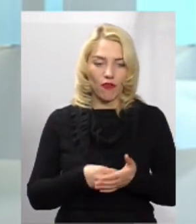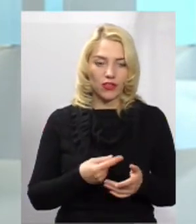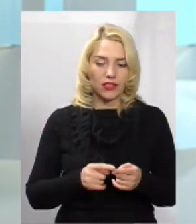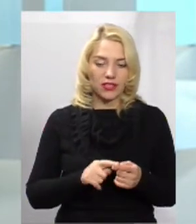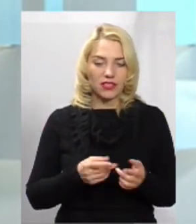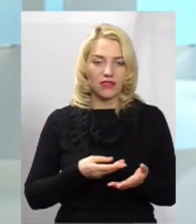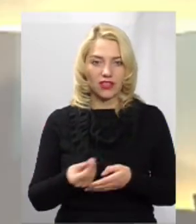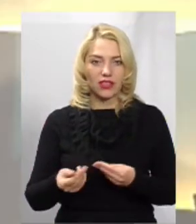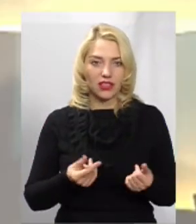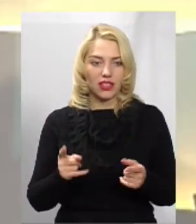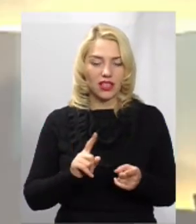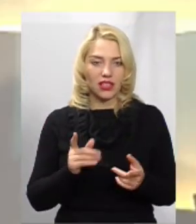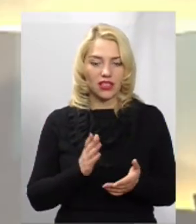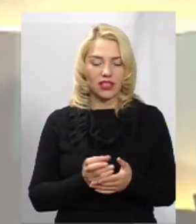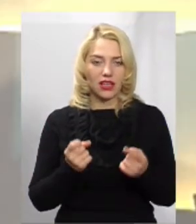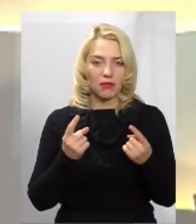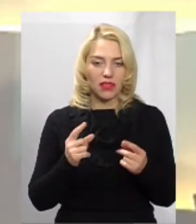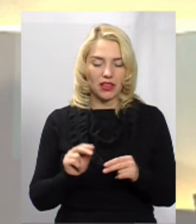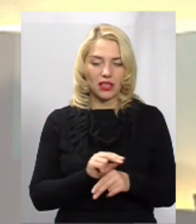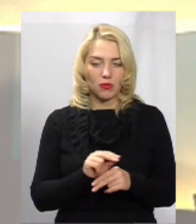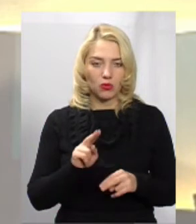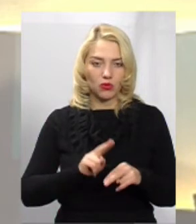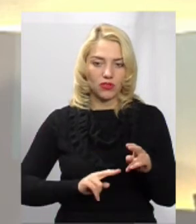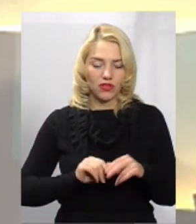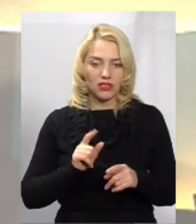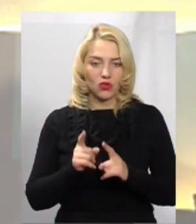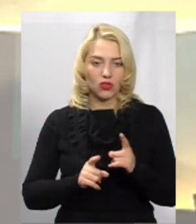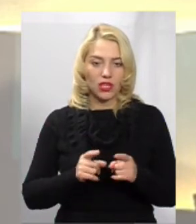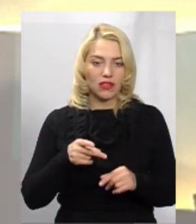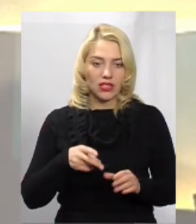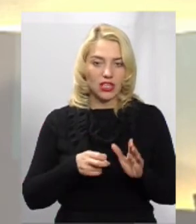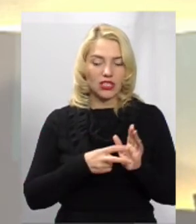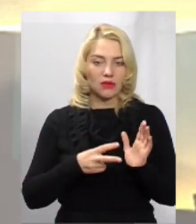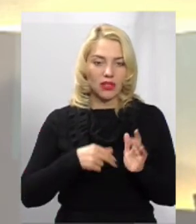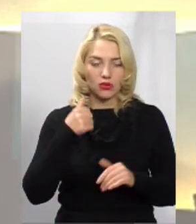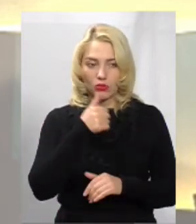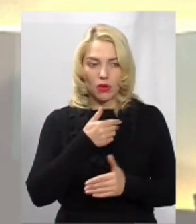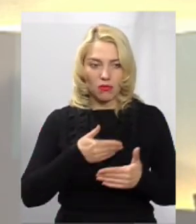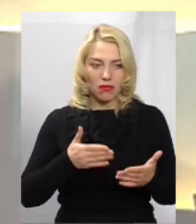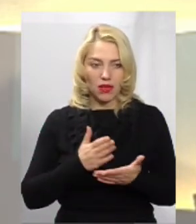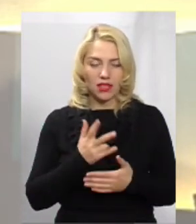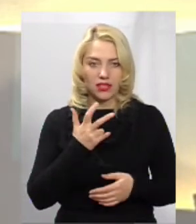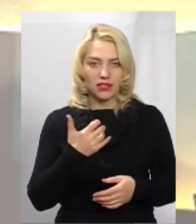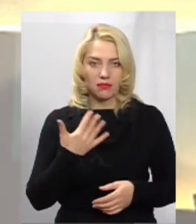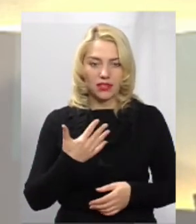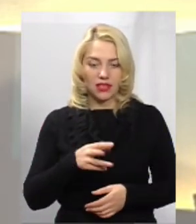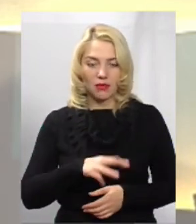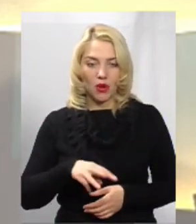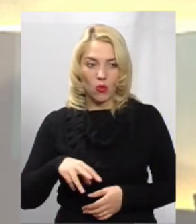йдуть на капітальні ремонти, будівництво і реконструкцію, то в 2017 році ми мали 350 мільйонів.